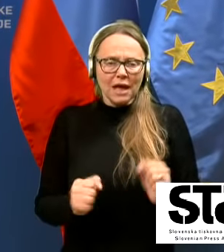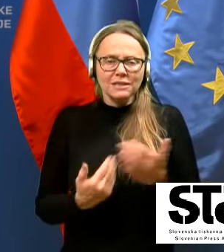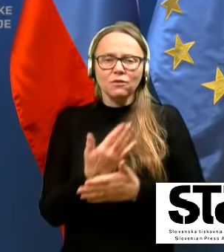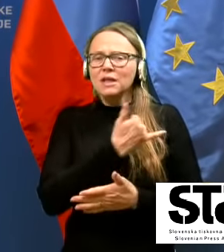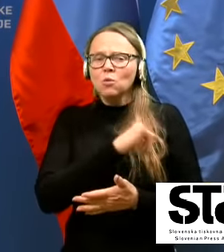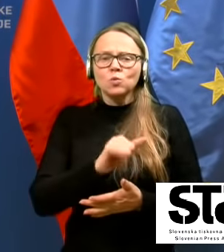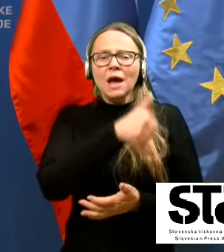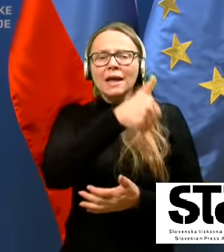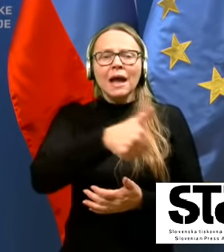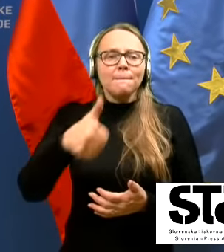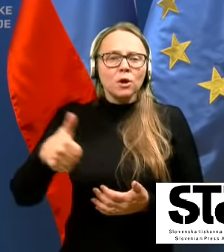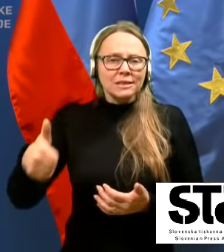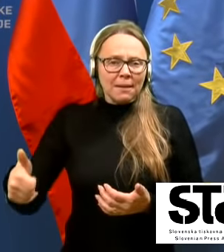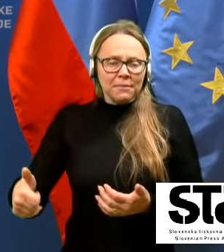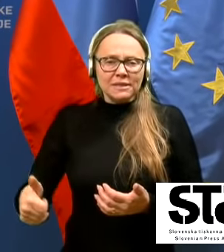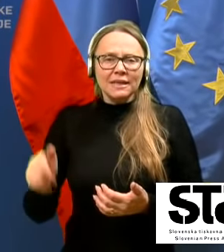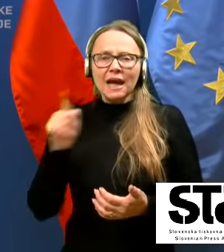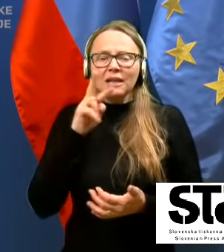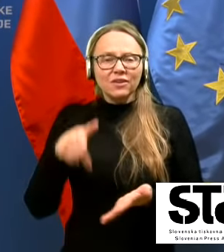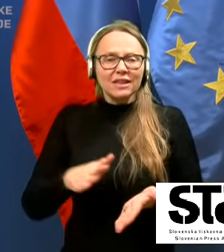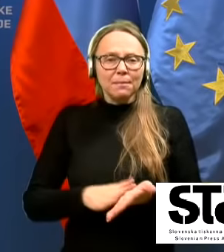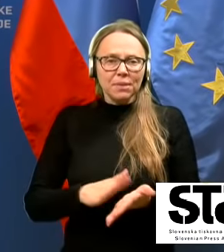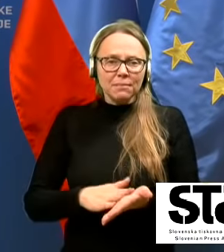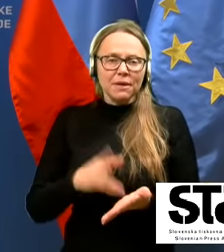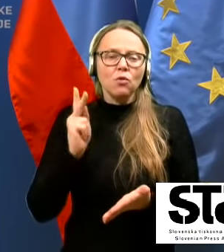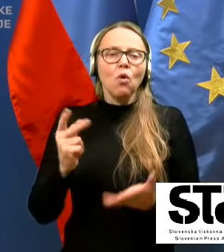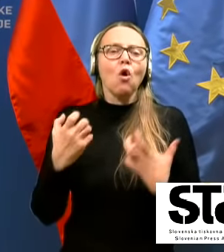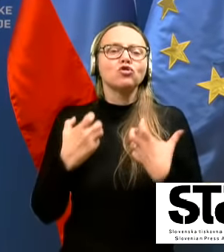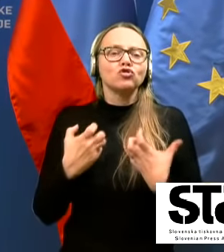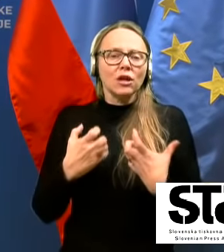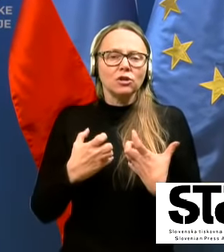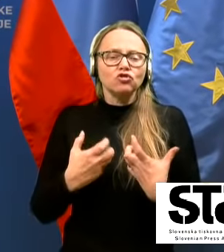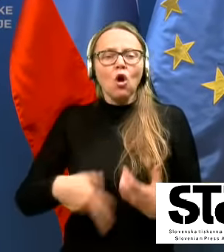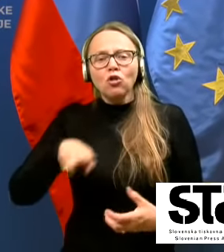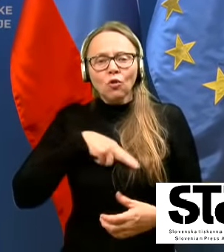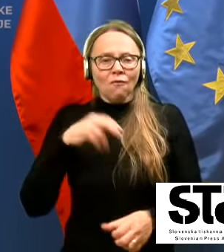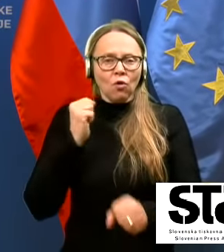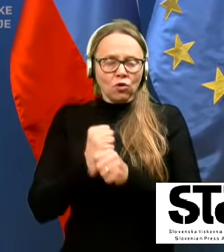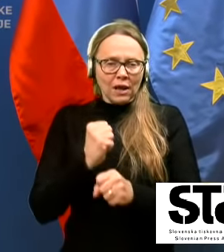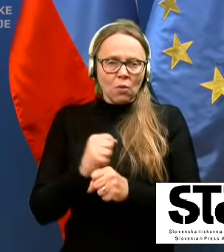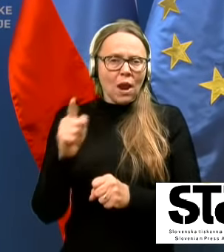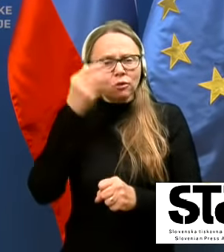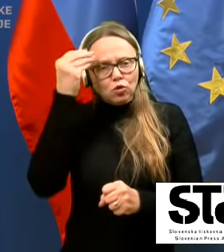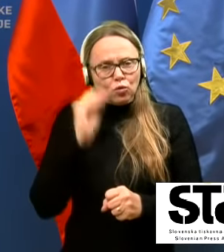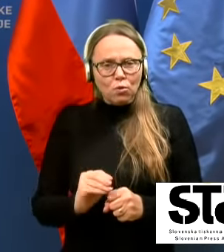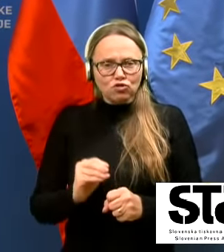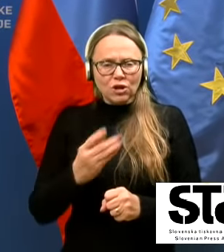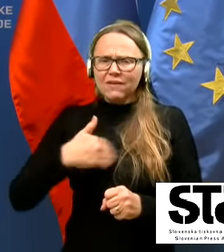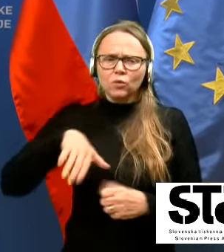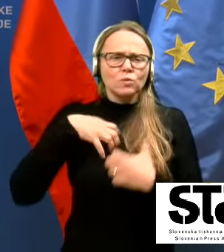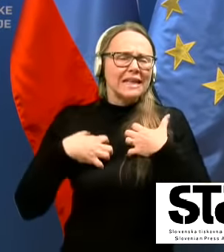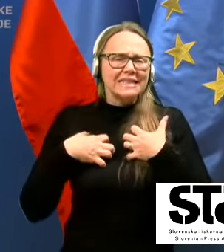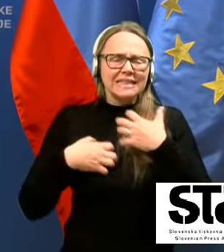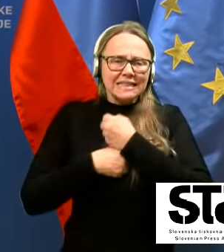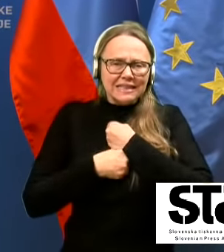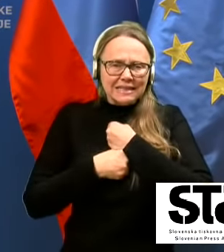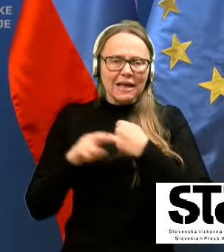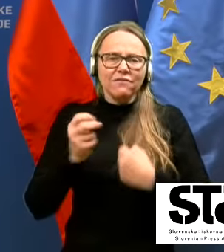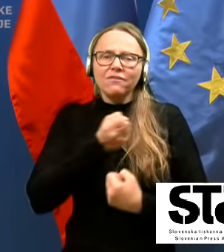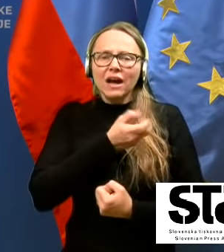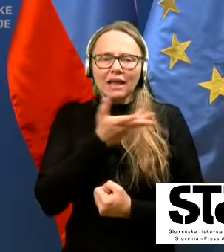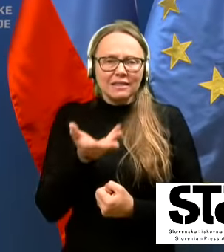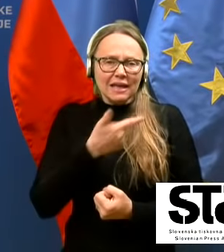in v tem primeru, ko želiš odgovorno ravnati in upoštevati vse stiske, v katerih se ljudje